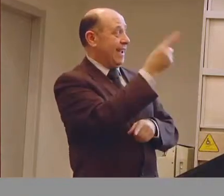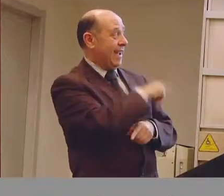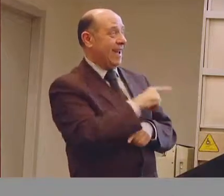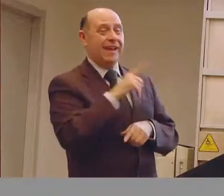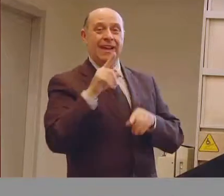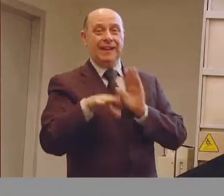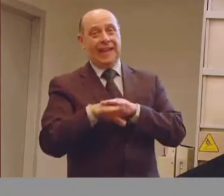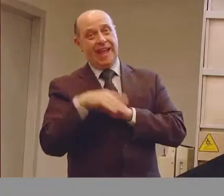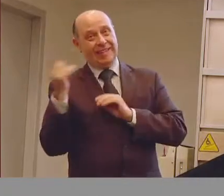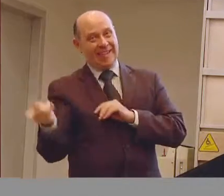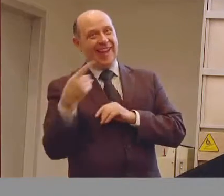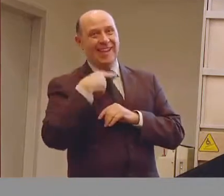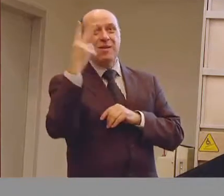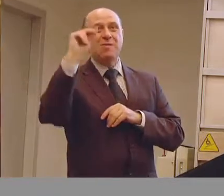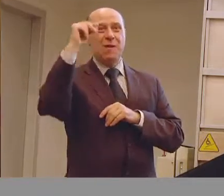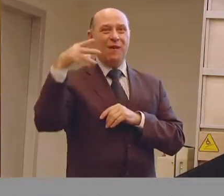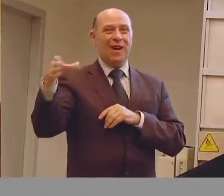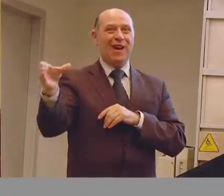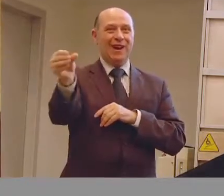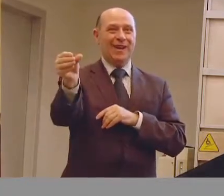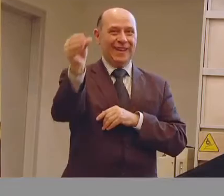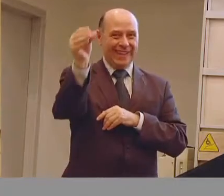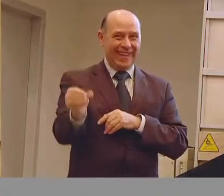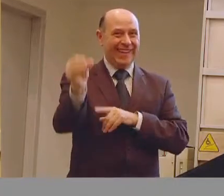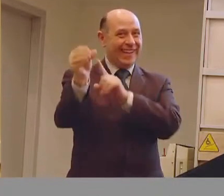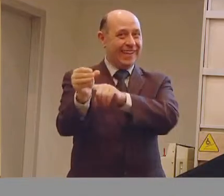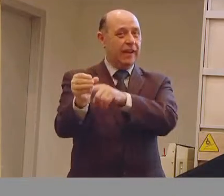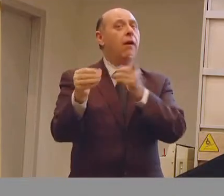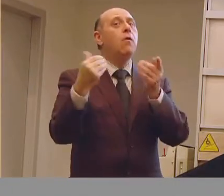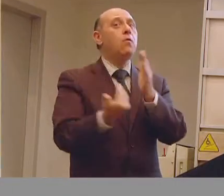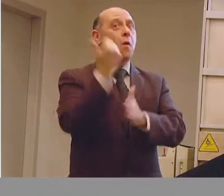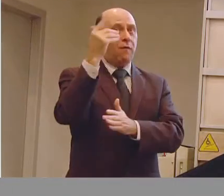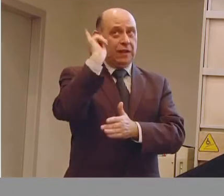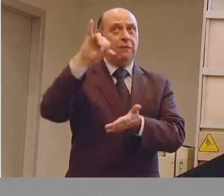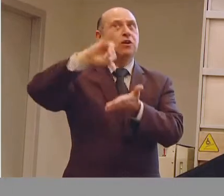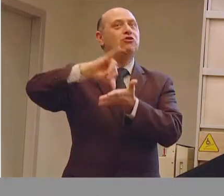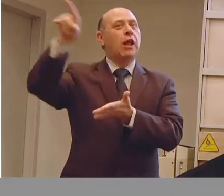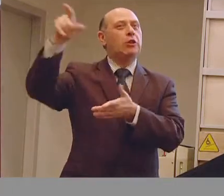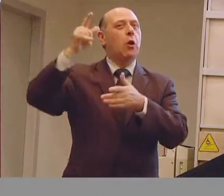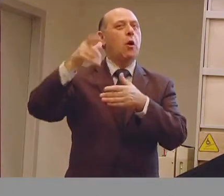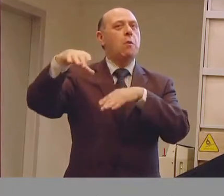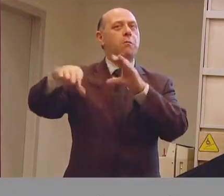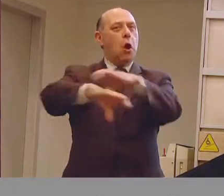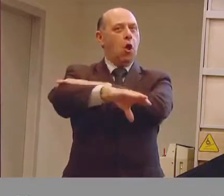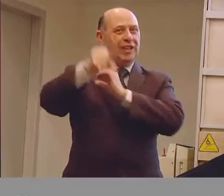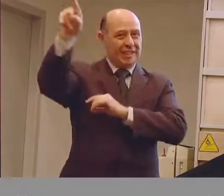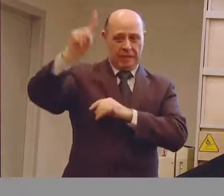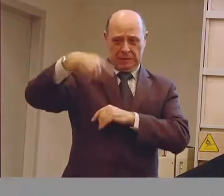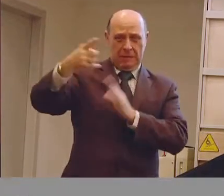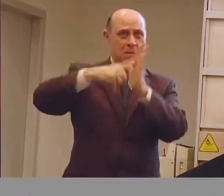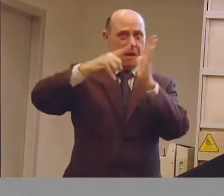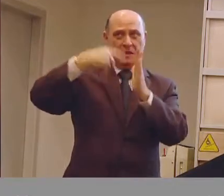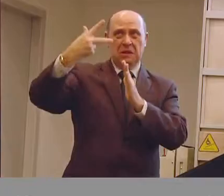nell'immagine è il nuovo braccio robotico che andremo in sperimentazione, che sperimenteremo a centro protesi nei prossimi 3-4 mesi